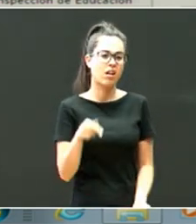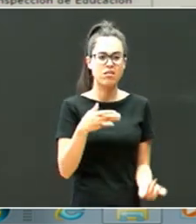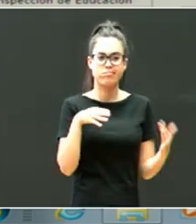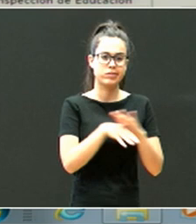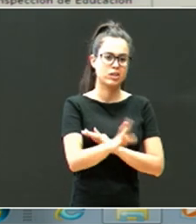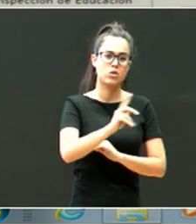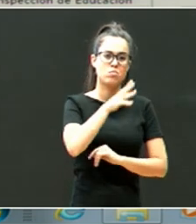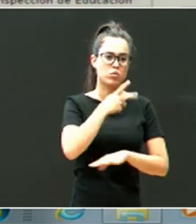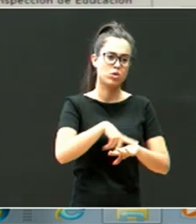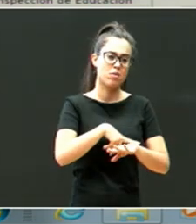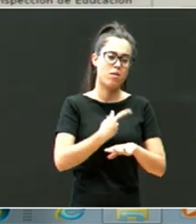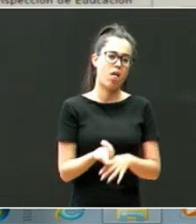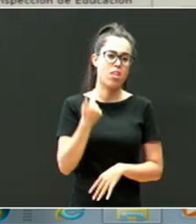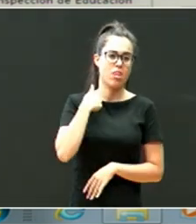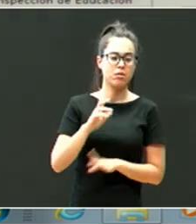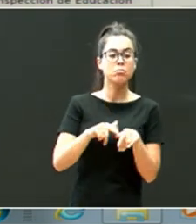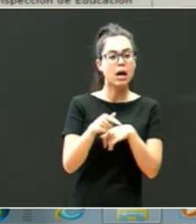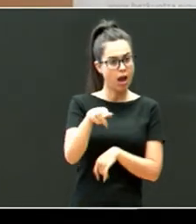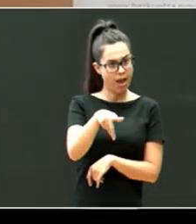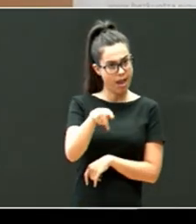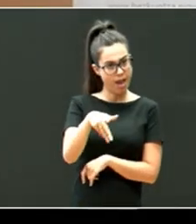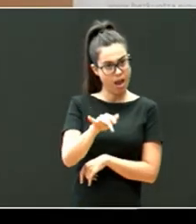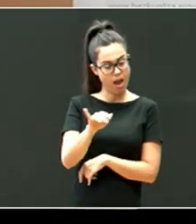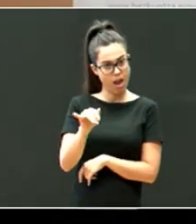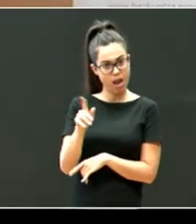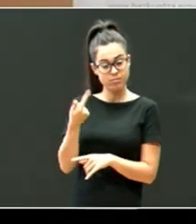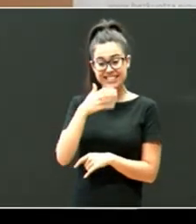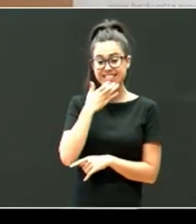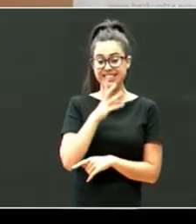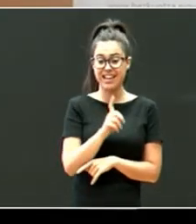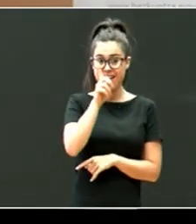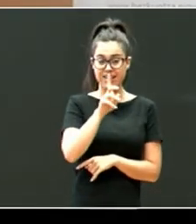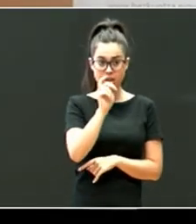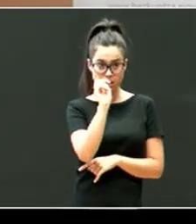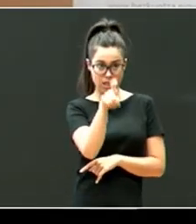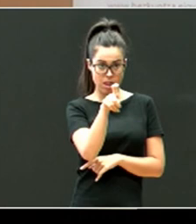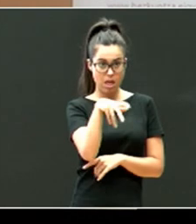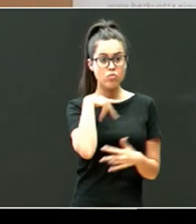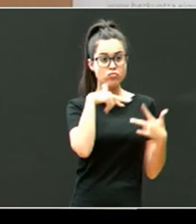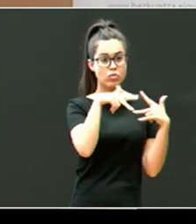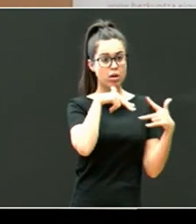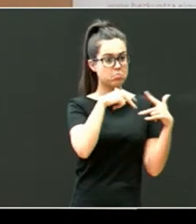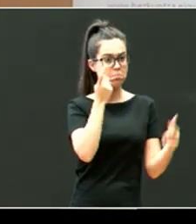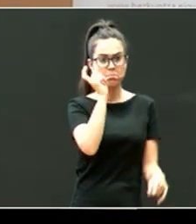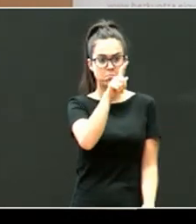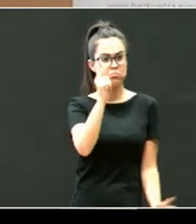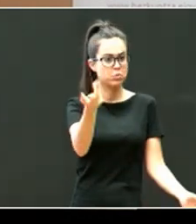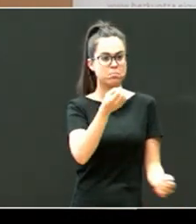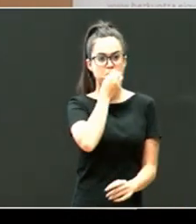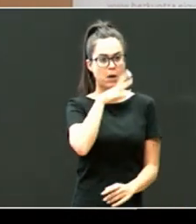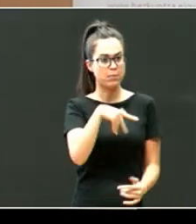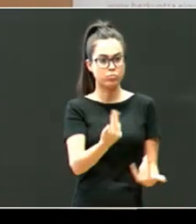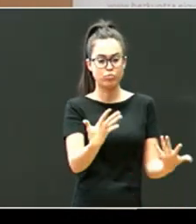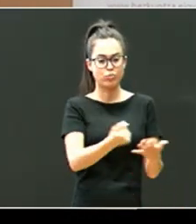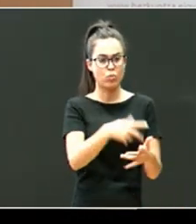baina hor dago, eta hemen, goikaldean sartzen bazarete, euskeraz, ba, euskerazko berzinoa atarako da.